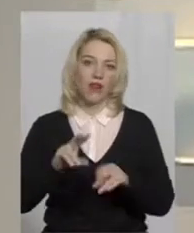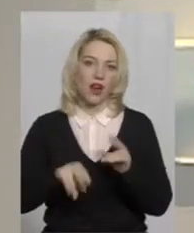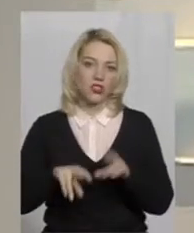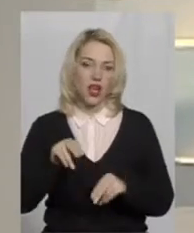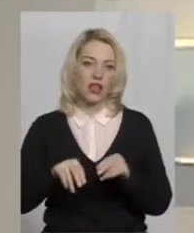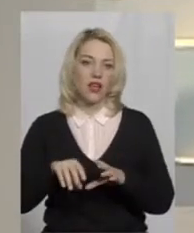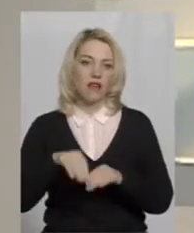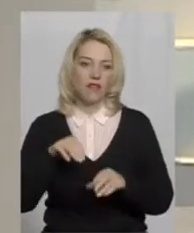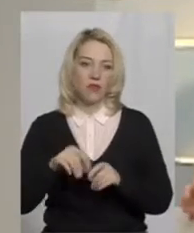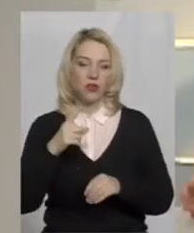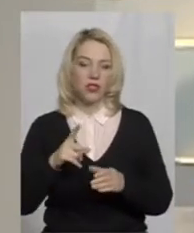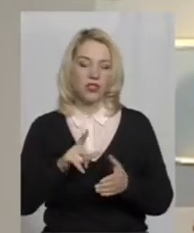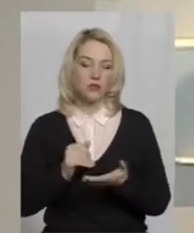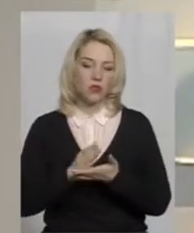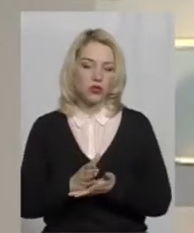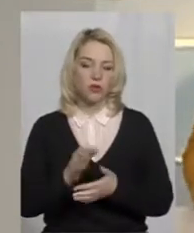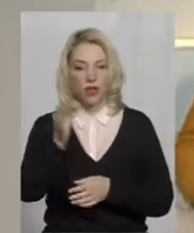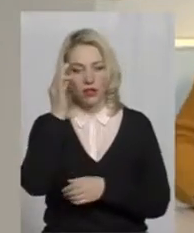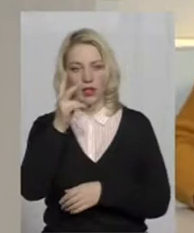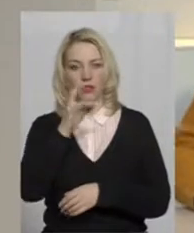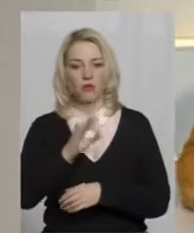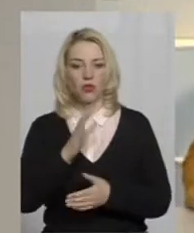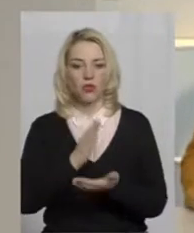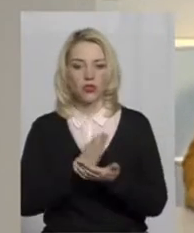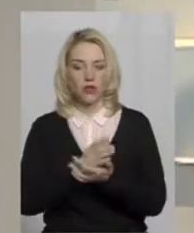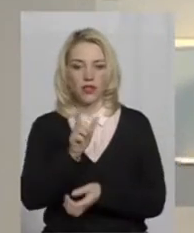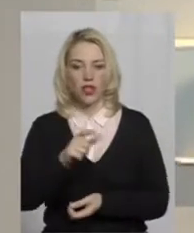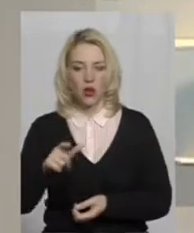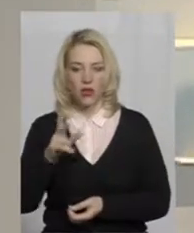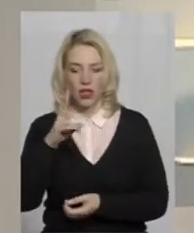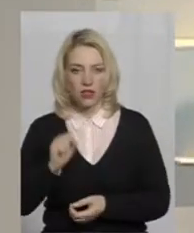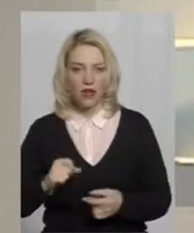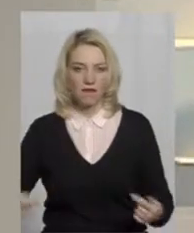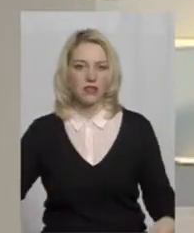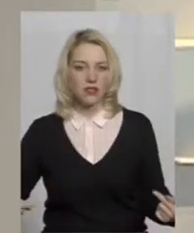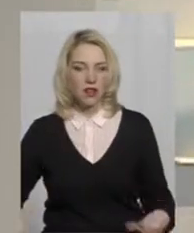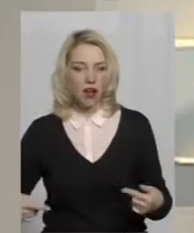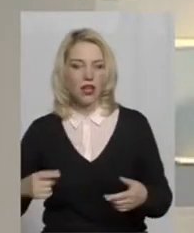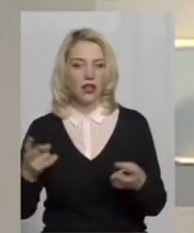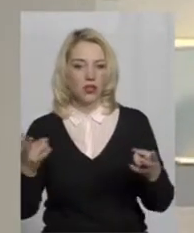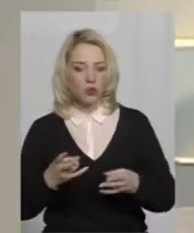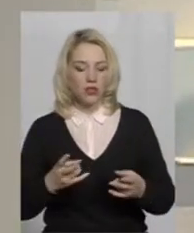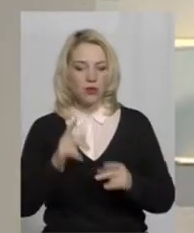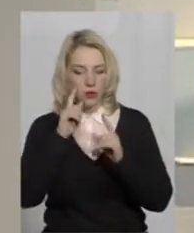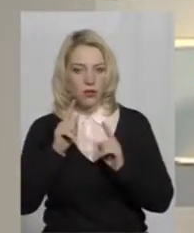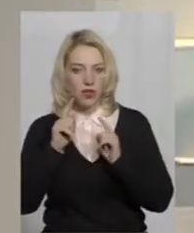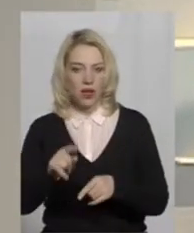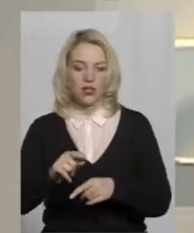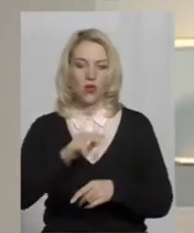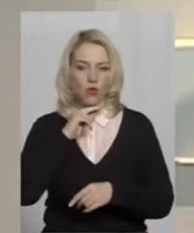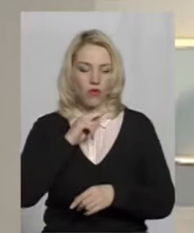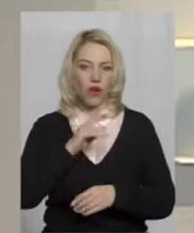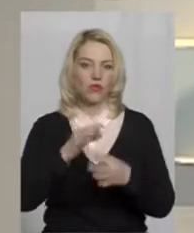зі способів нагадати про існування людей на візках і необхідність приділяти увагу свободі їх